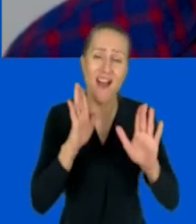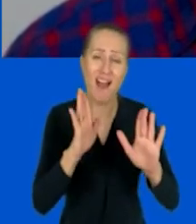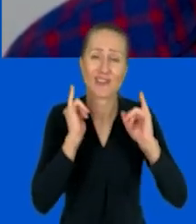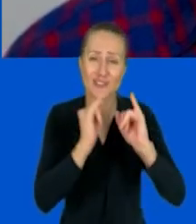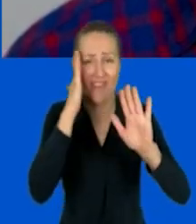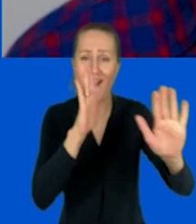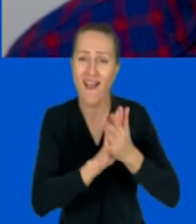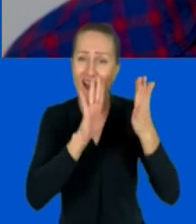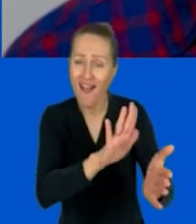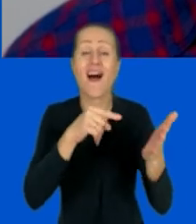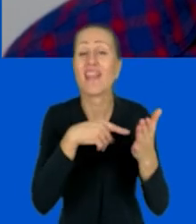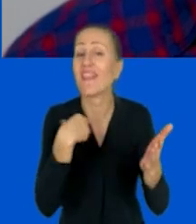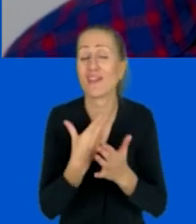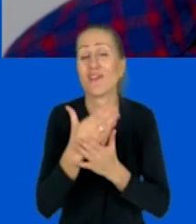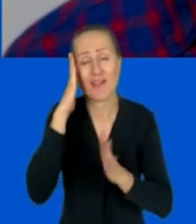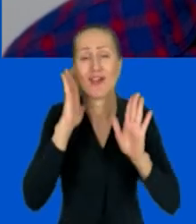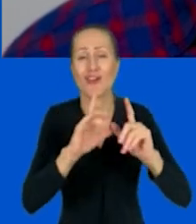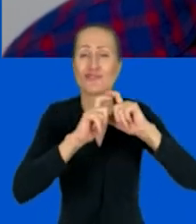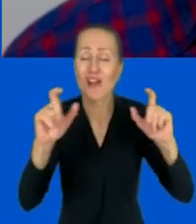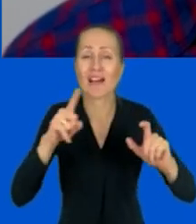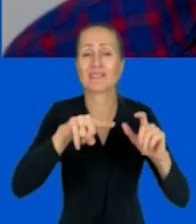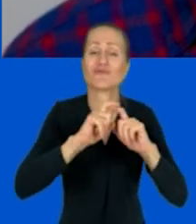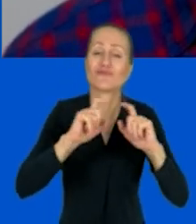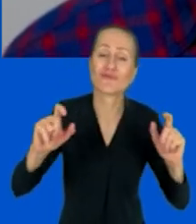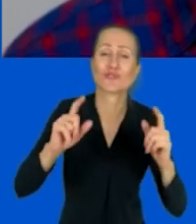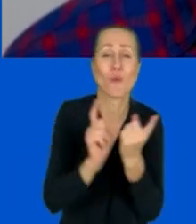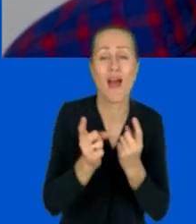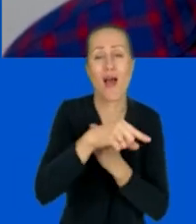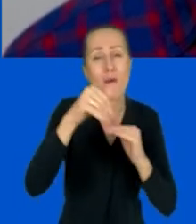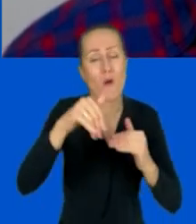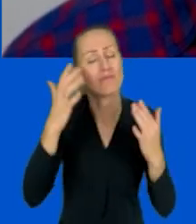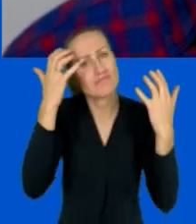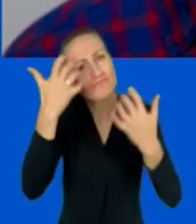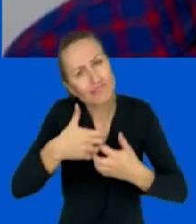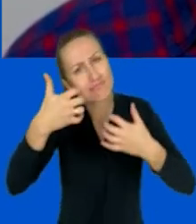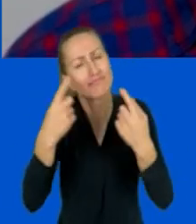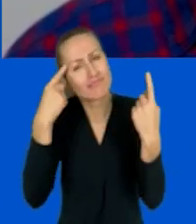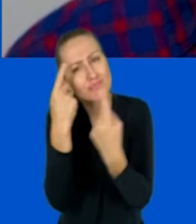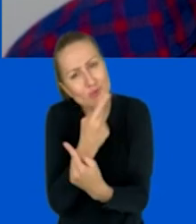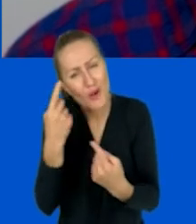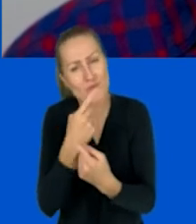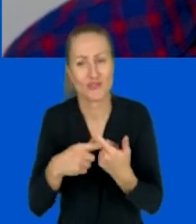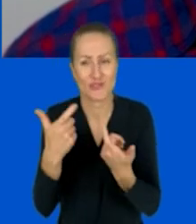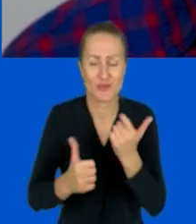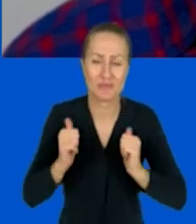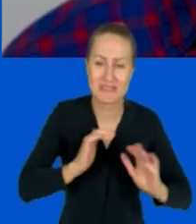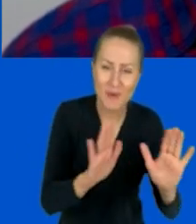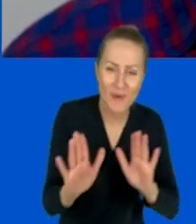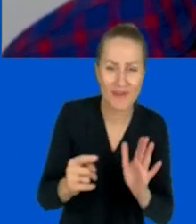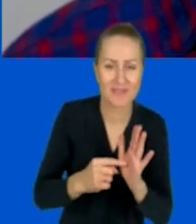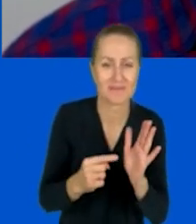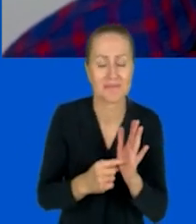im też dać czas na to, żeby podczas spotkania mogli się nad czym zastanowić, czas na refleksję, czas na